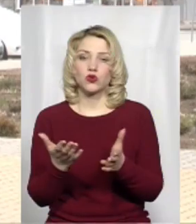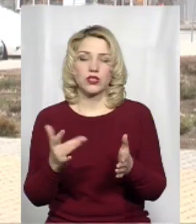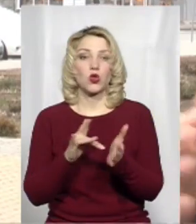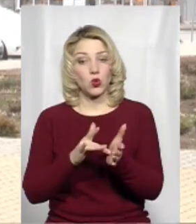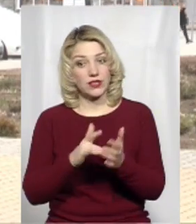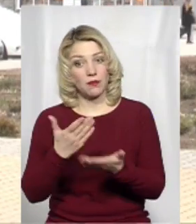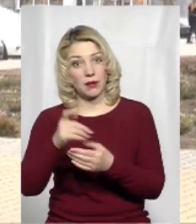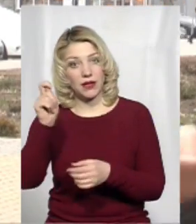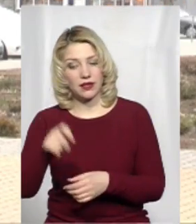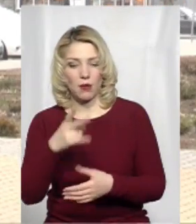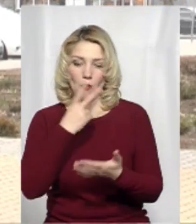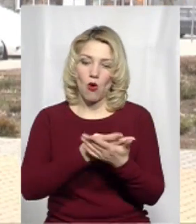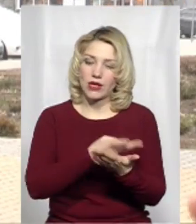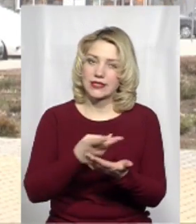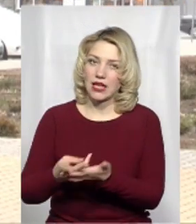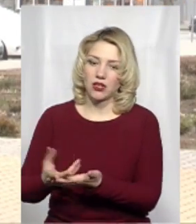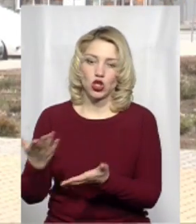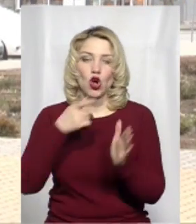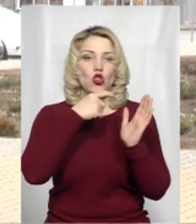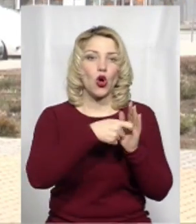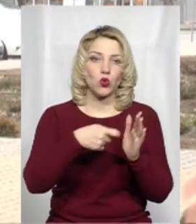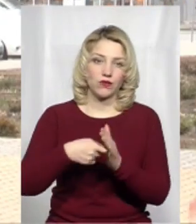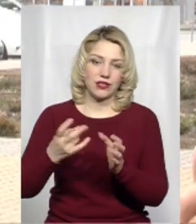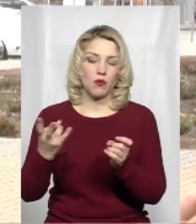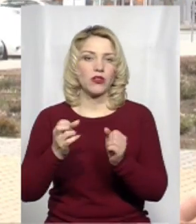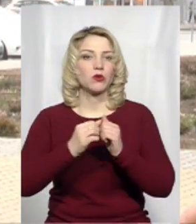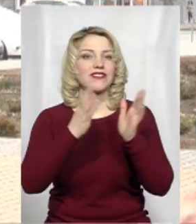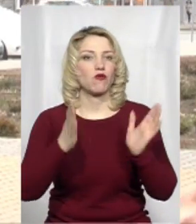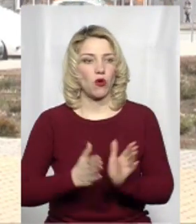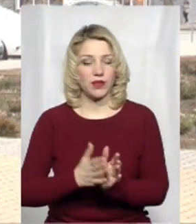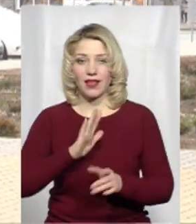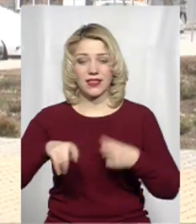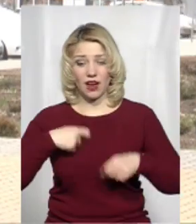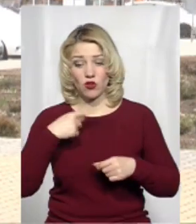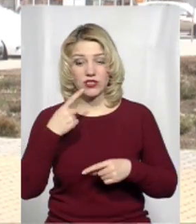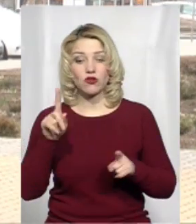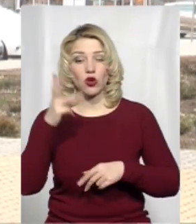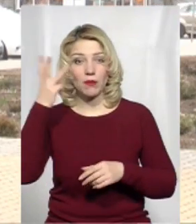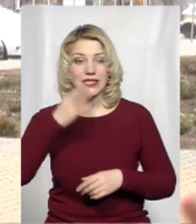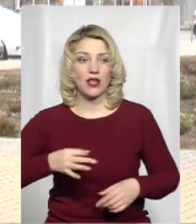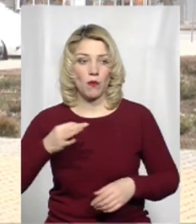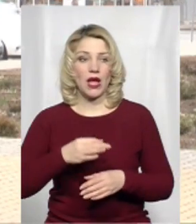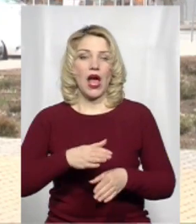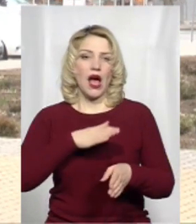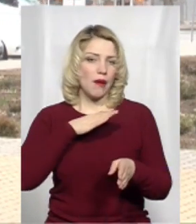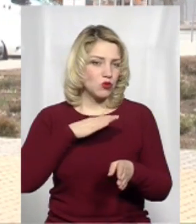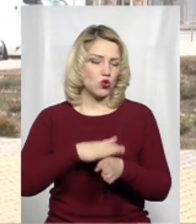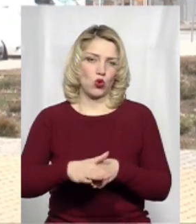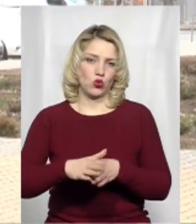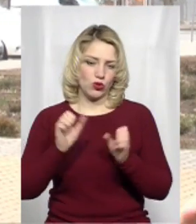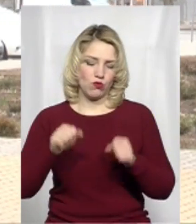приїхали, щось показали, чимось нагодували, все в комплексі повинно бути. Я от недаремно казав, Хмельницька область абсолютно може самодостатньо